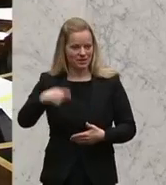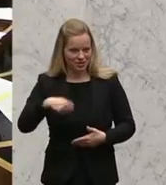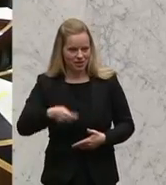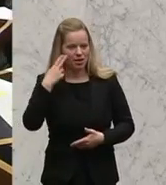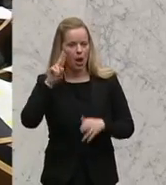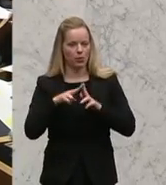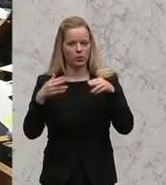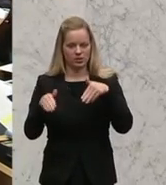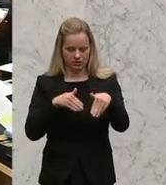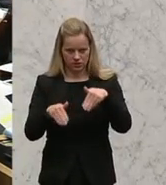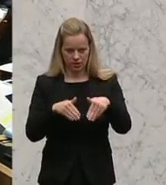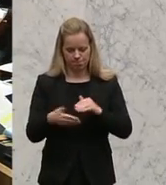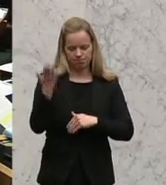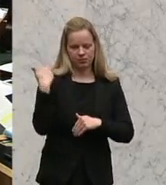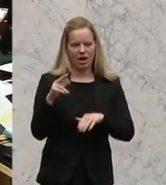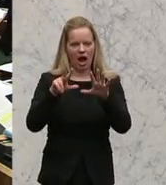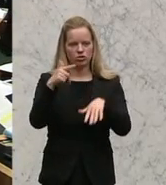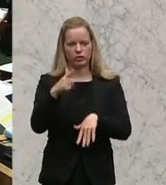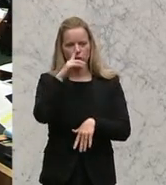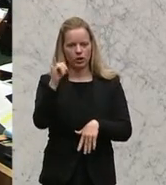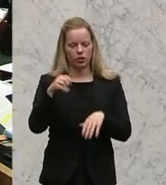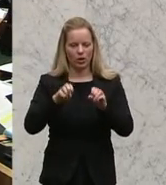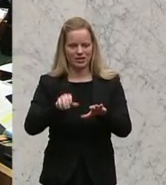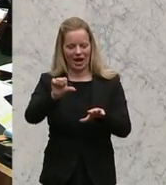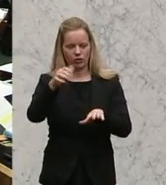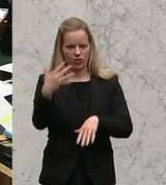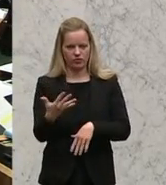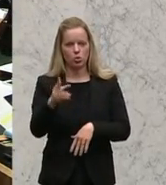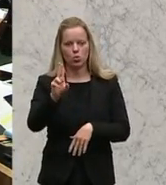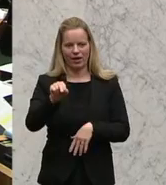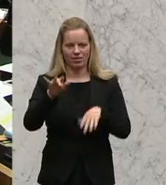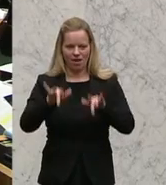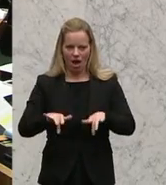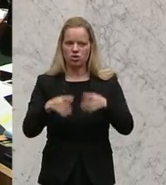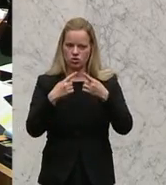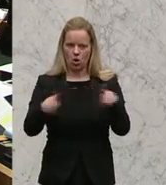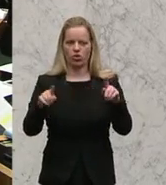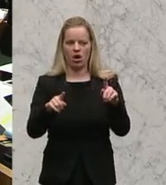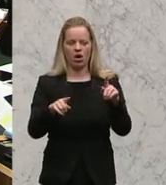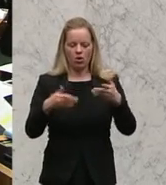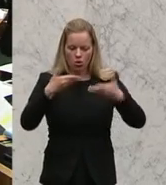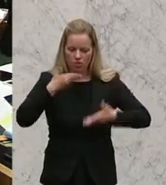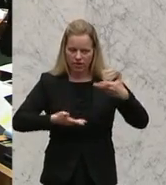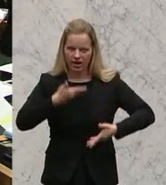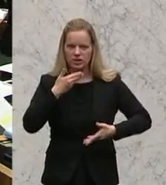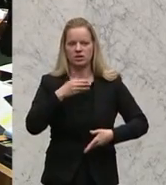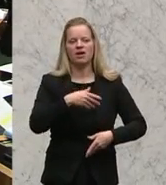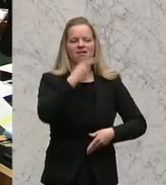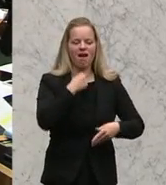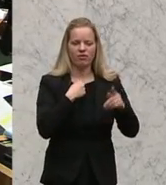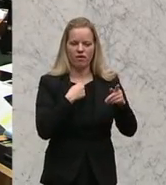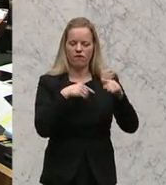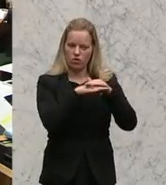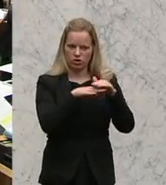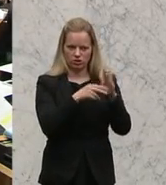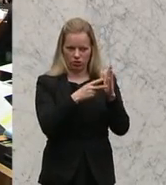Am Wort Nikolaus Scheröck von den NEOS. In 1951 hat die UN auf einer Sonderkonferenz in Genf die Genfer Flüchtlingskonvention beschlossen. Der